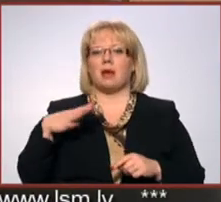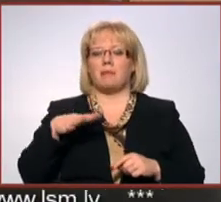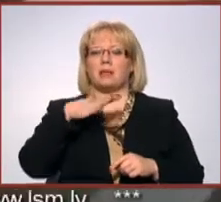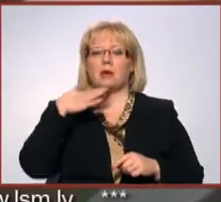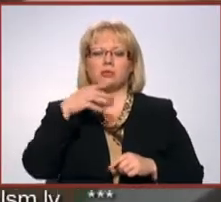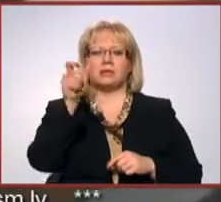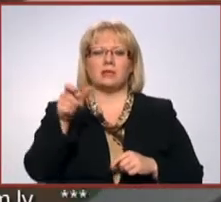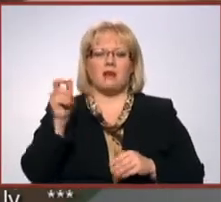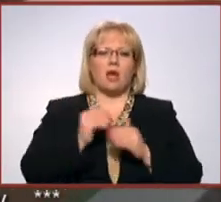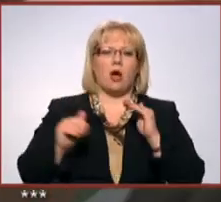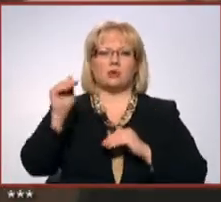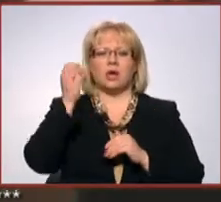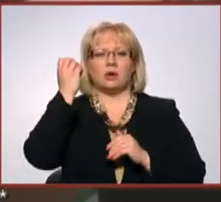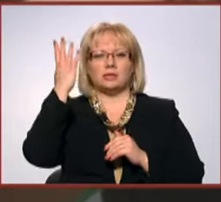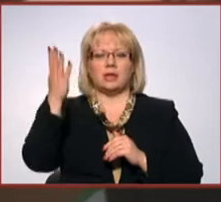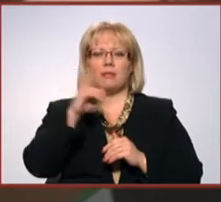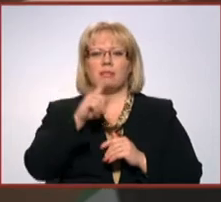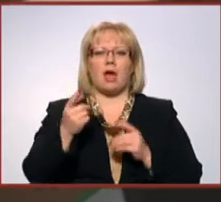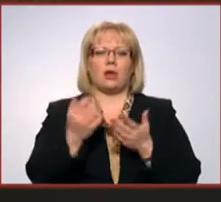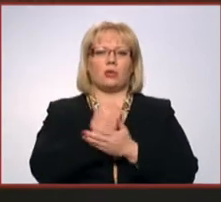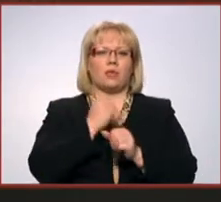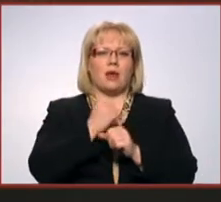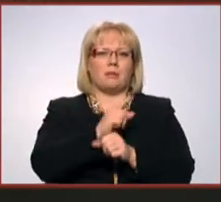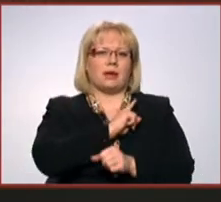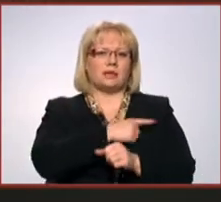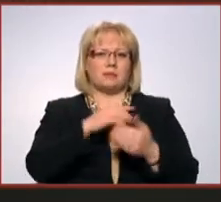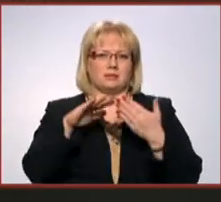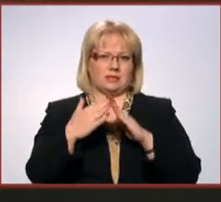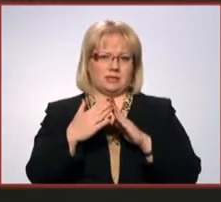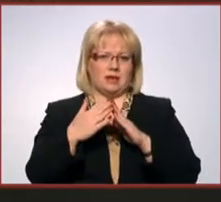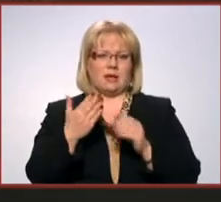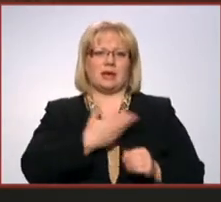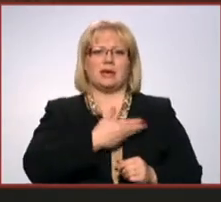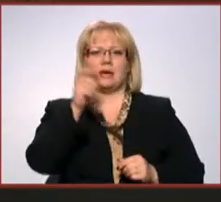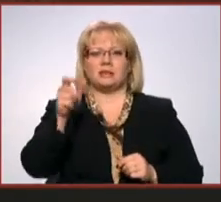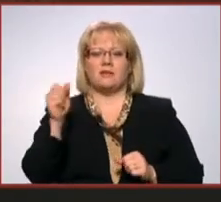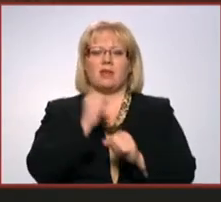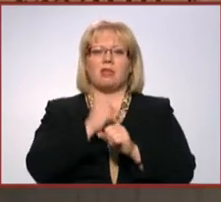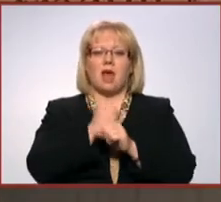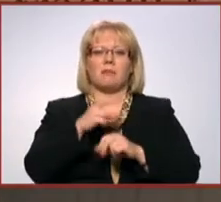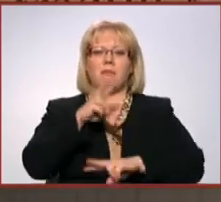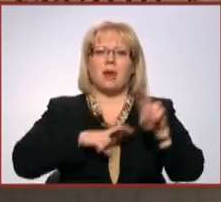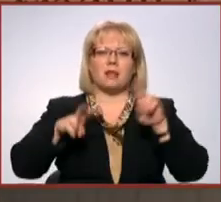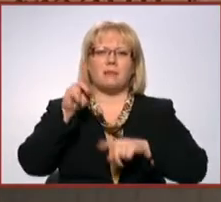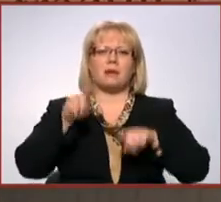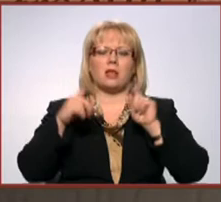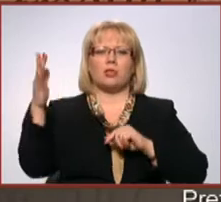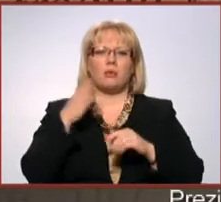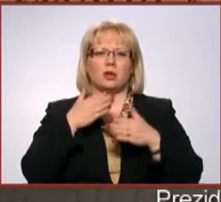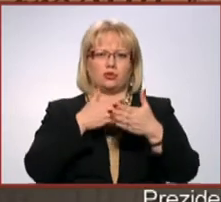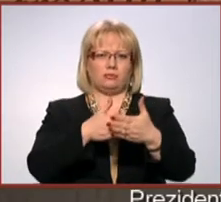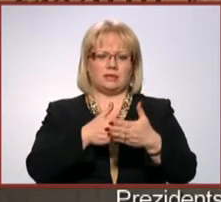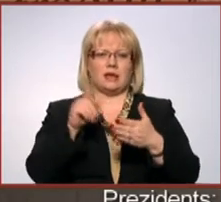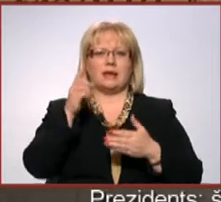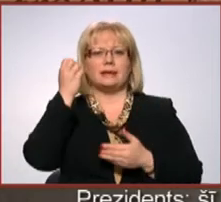daudzi cilvēki ar augstāko izglītību nerod darba iespējas pilsētā. Iedzīvotāja darba meklējumos nereti nonāks trupceļā.